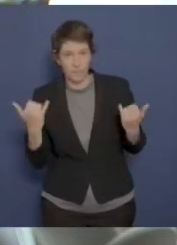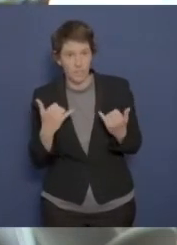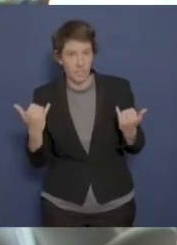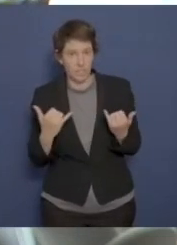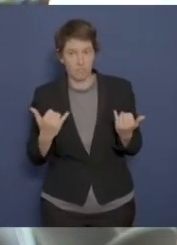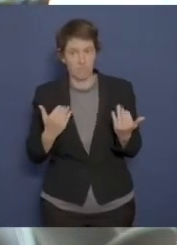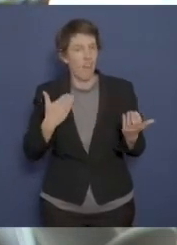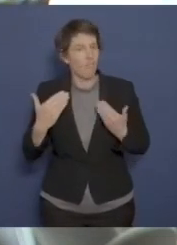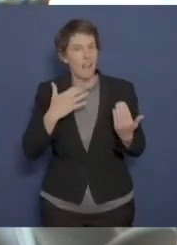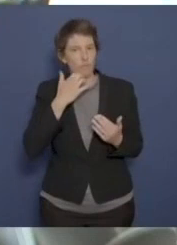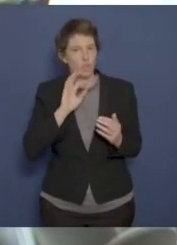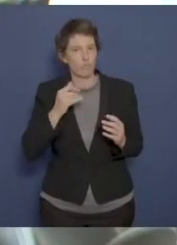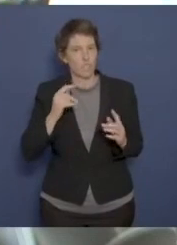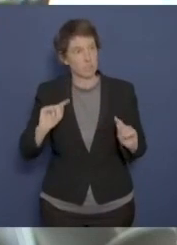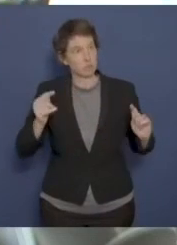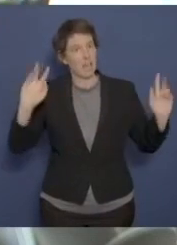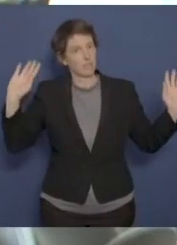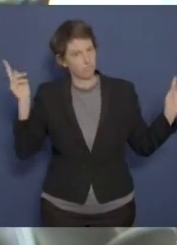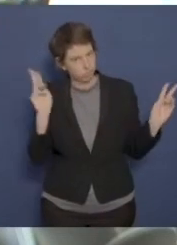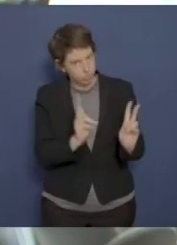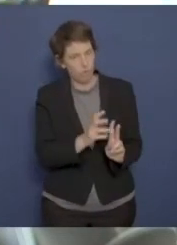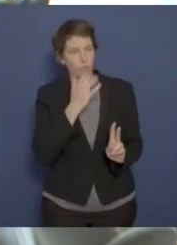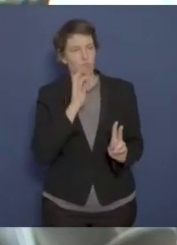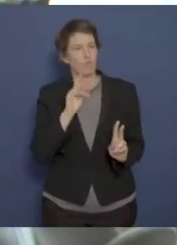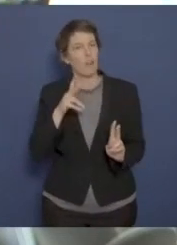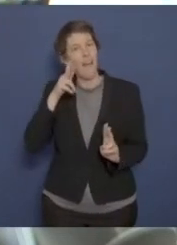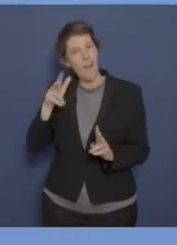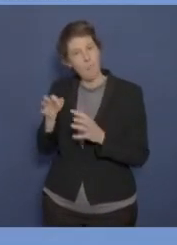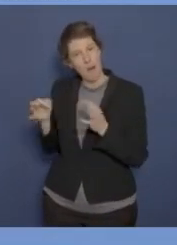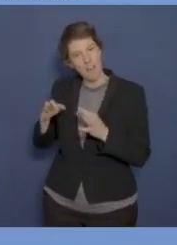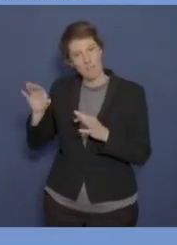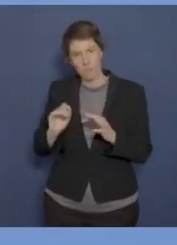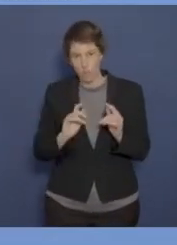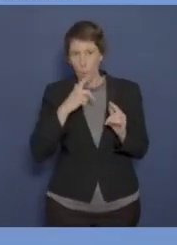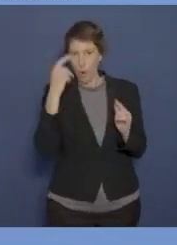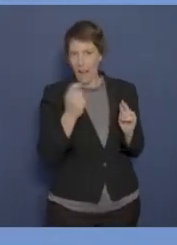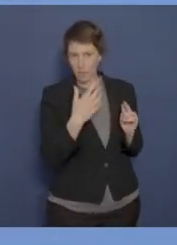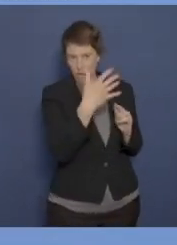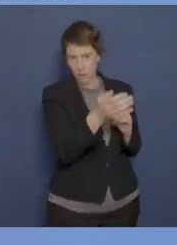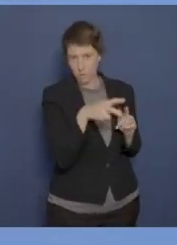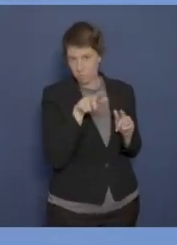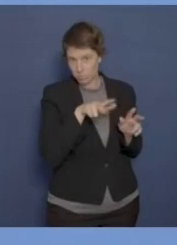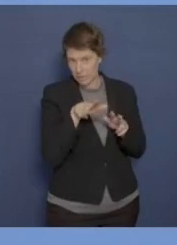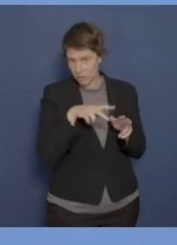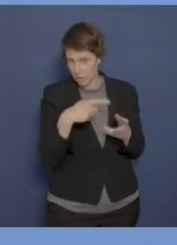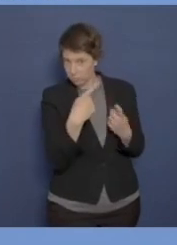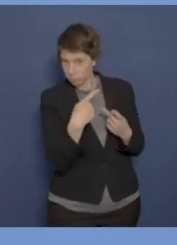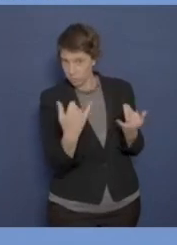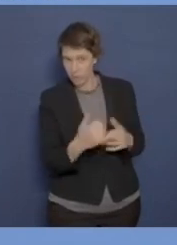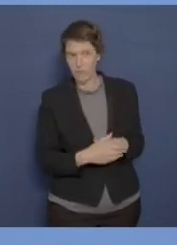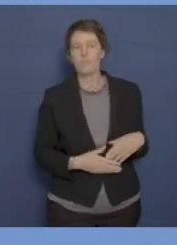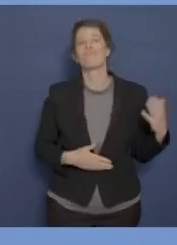vor, was zu deeskalieren oder spricht vielleicht Herr Maas mit dem ukrainischen Außenminister? Also das ist eine Veranstaltung, die der